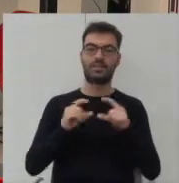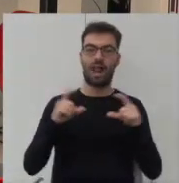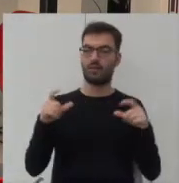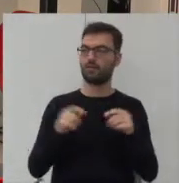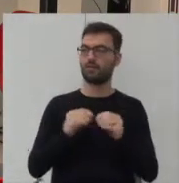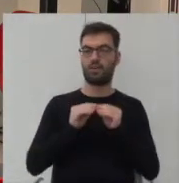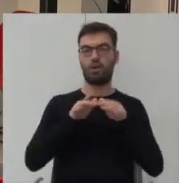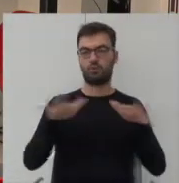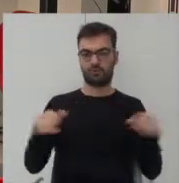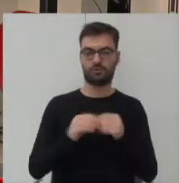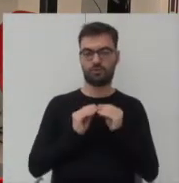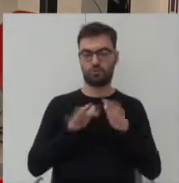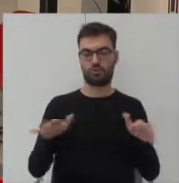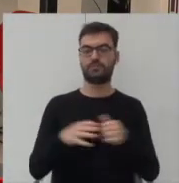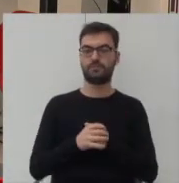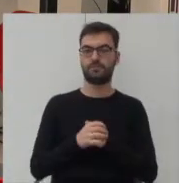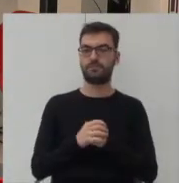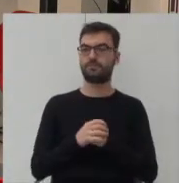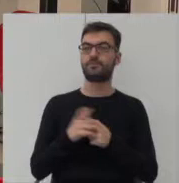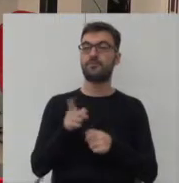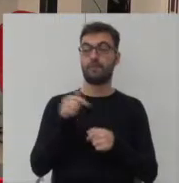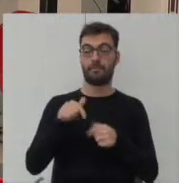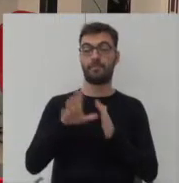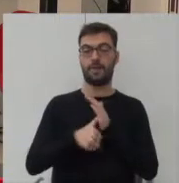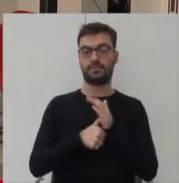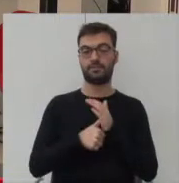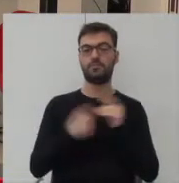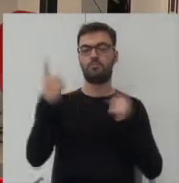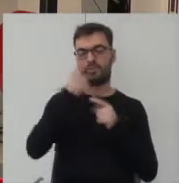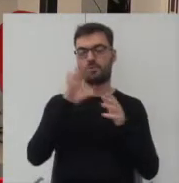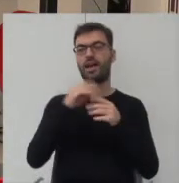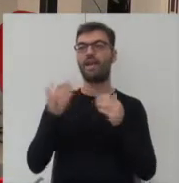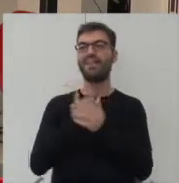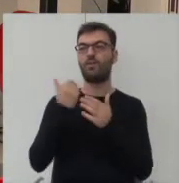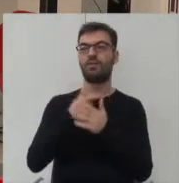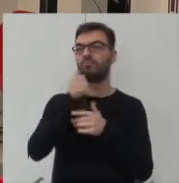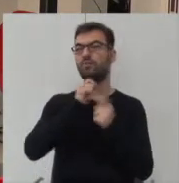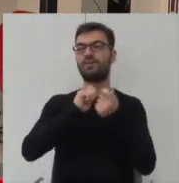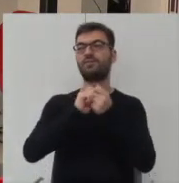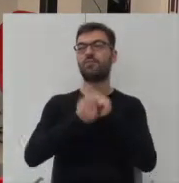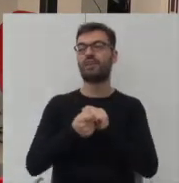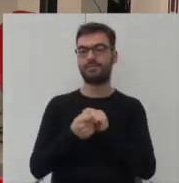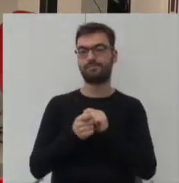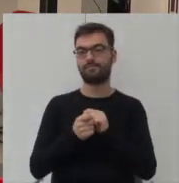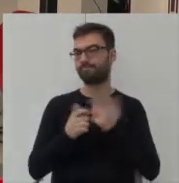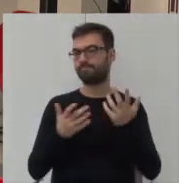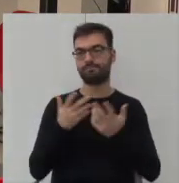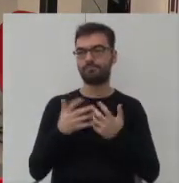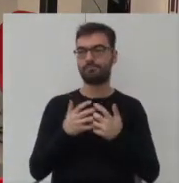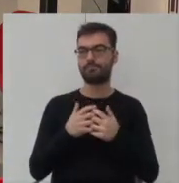Bo my w miastach możemy traktować te innowacje jako próbę zmiany jakichś